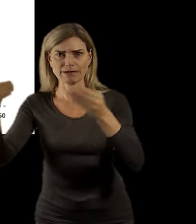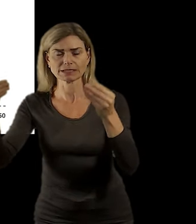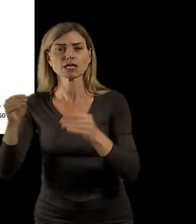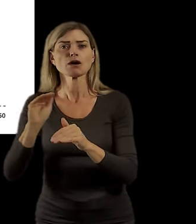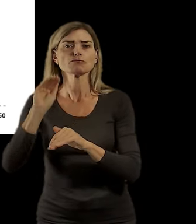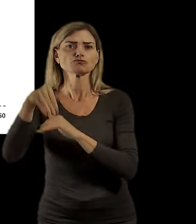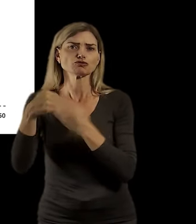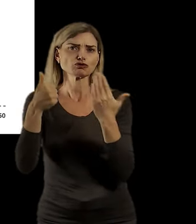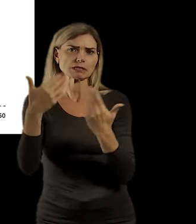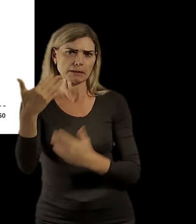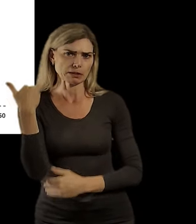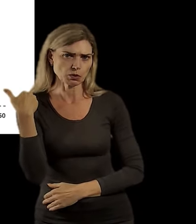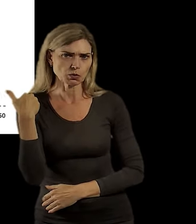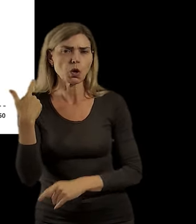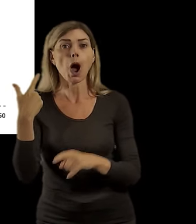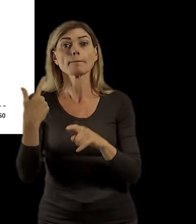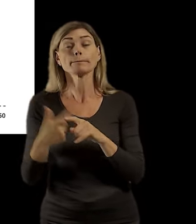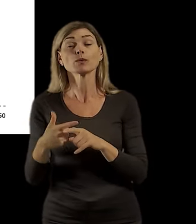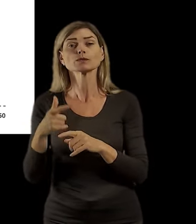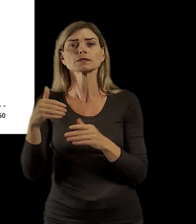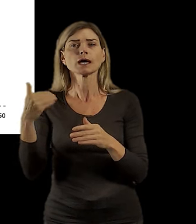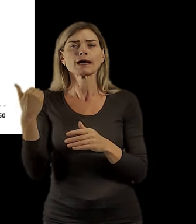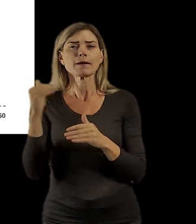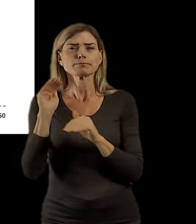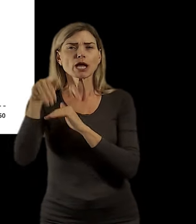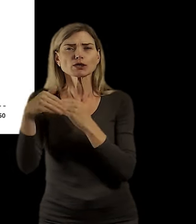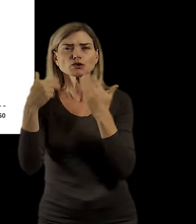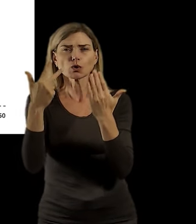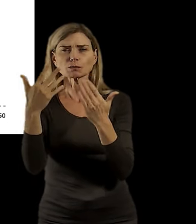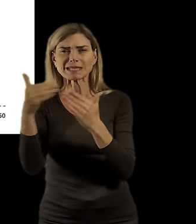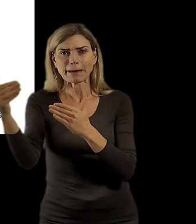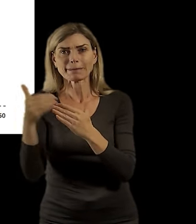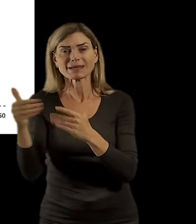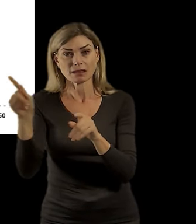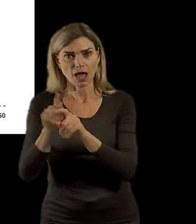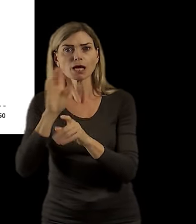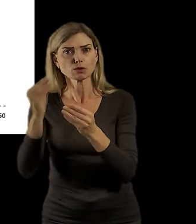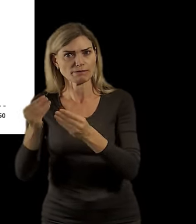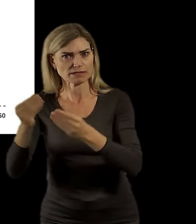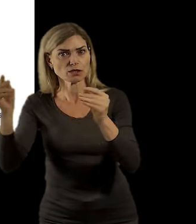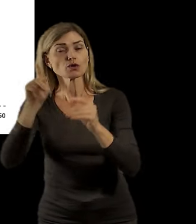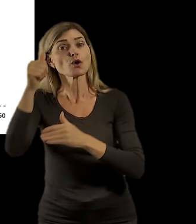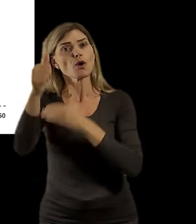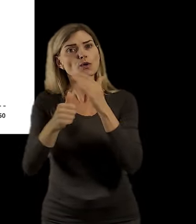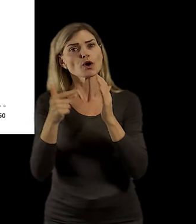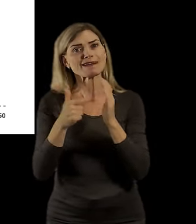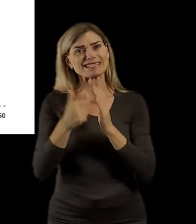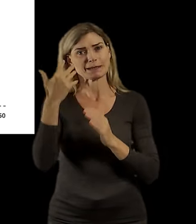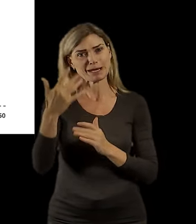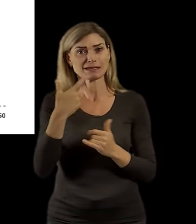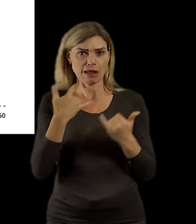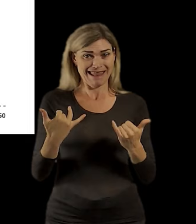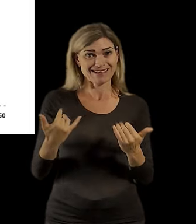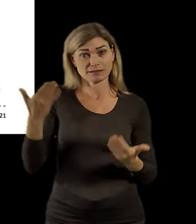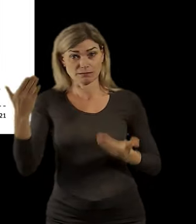65 let, tak především těch starších 80 let, který jejich počet by se měl do toho roku 50 skoro zdvojnásobit.